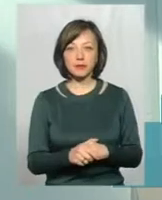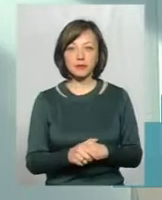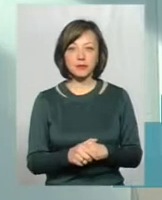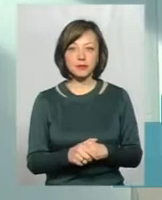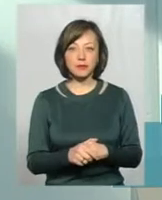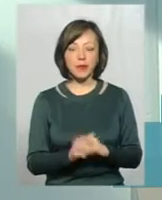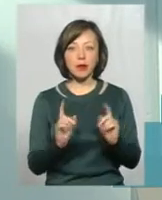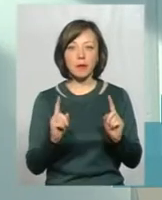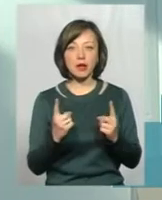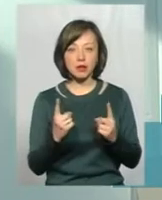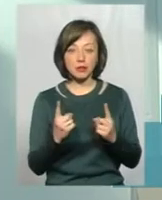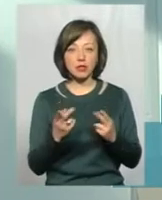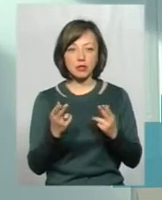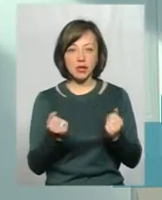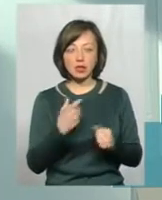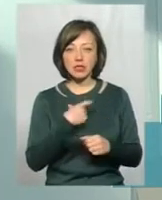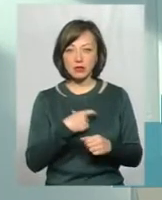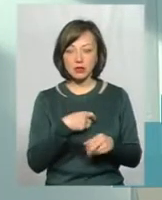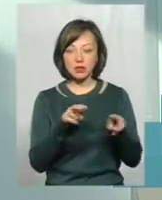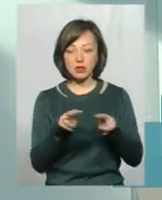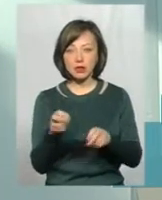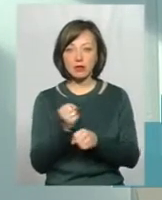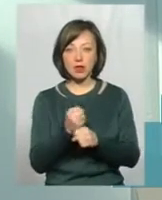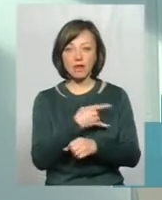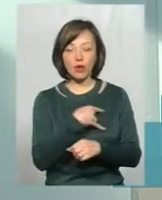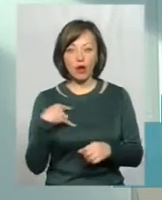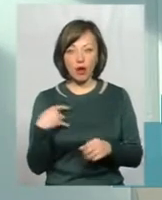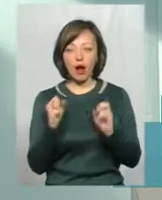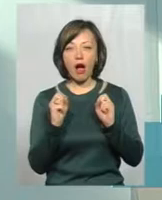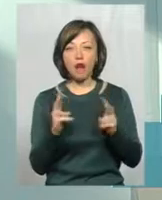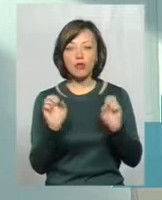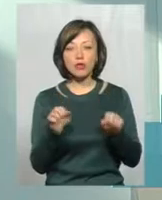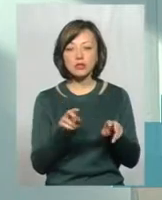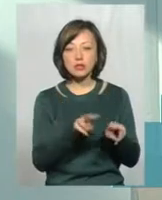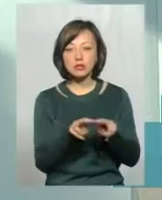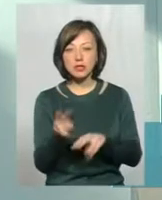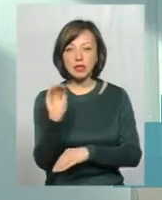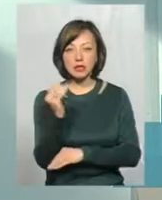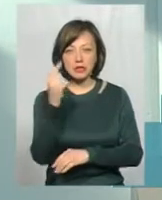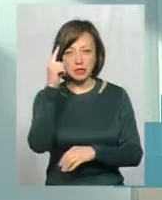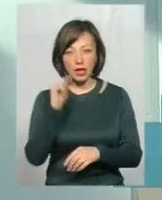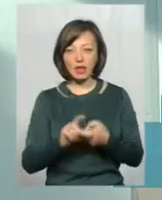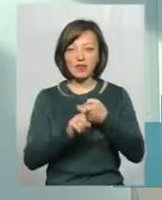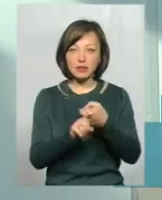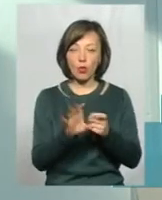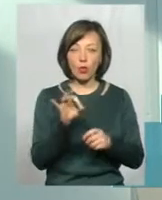тому що за собою треба следити, треба робити флюорографію. Як можна послідити за ребінком і знати, інфіцірован він він чи нет?